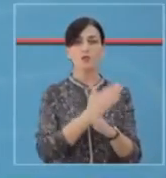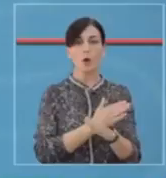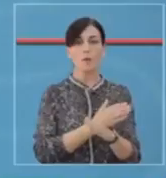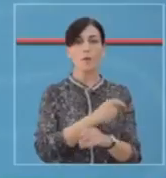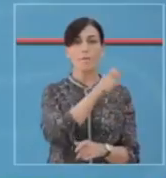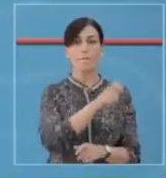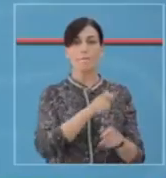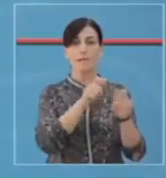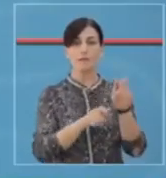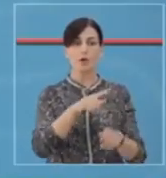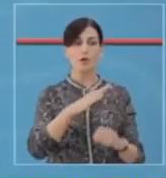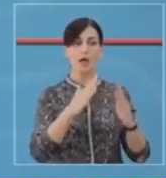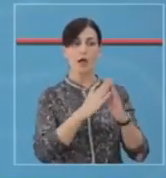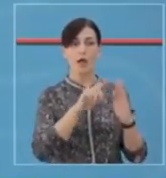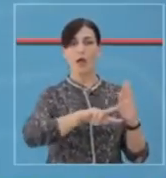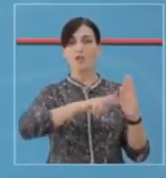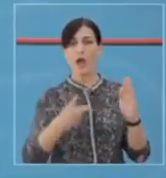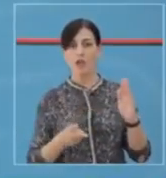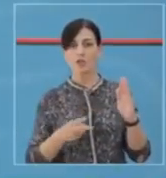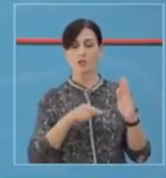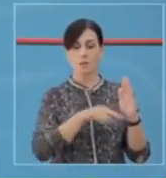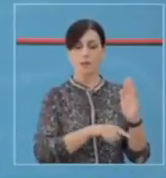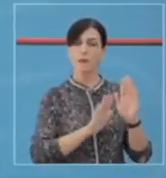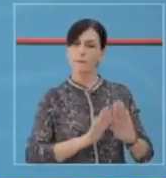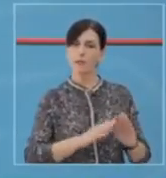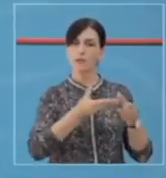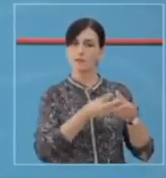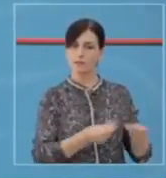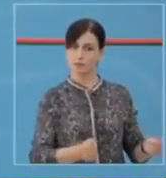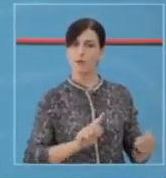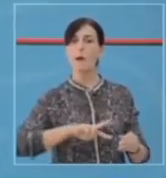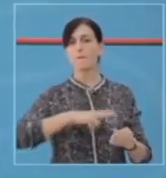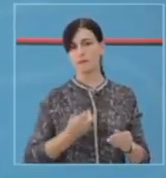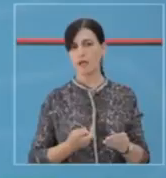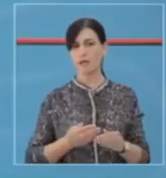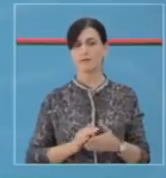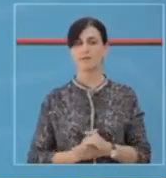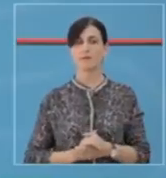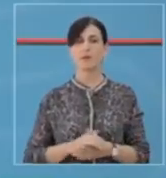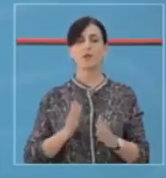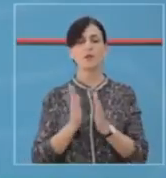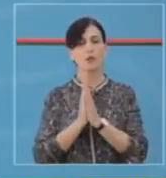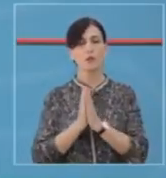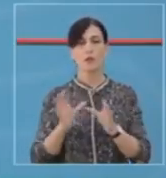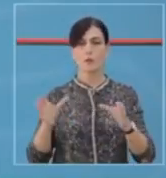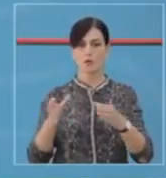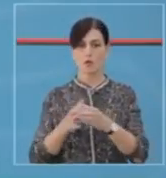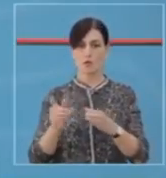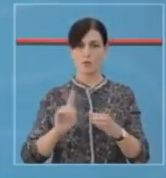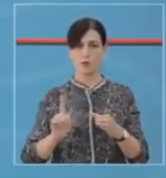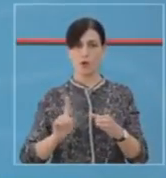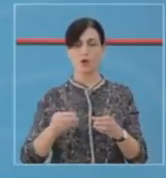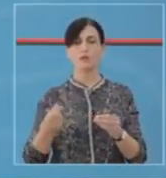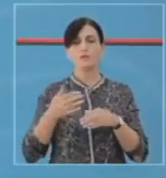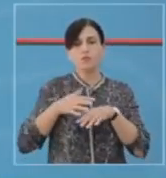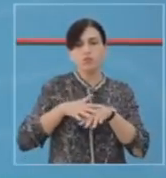pozitiv që të thuj e regullat e karantinës deri në shërimin e plot. Qytetarë, duhet të shmangim grumbullimet masive, janë